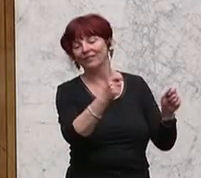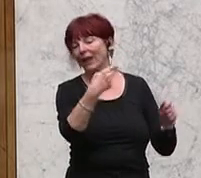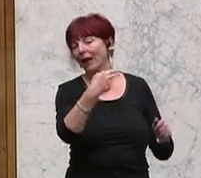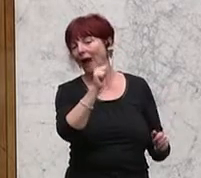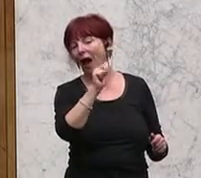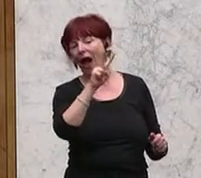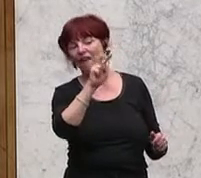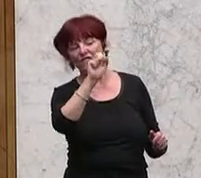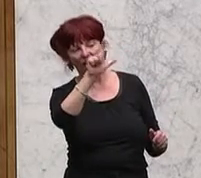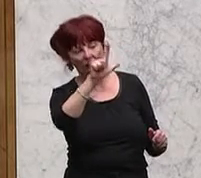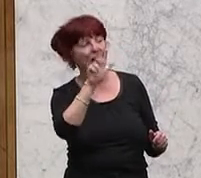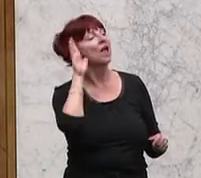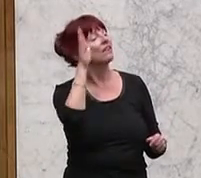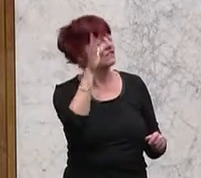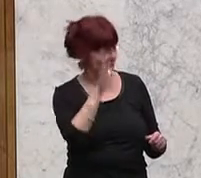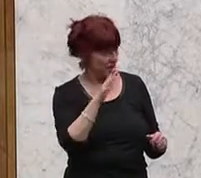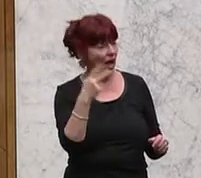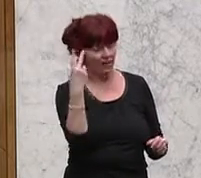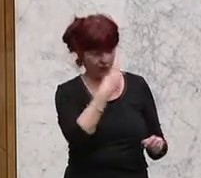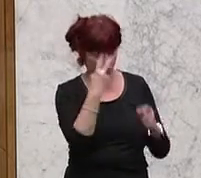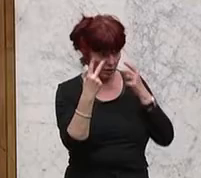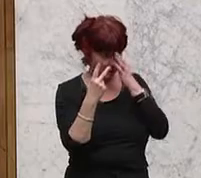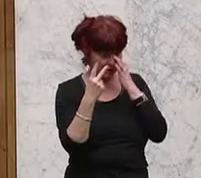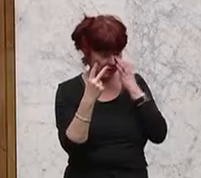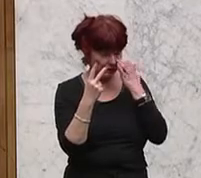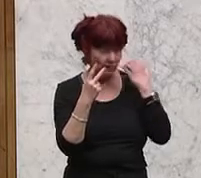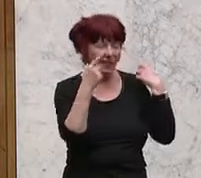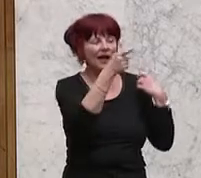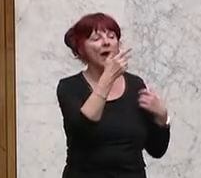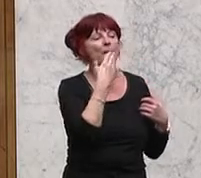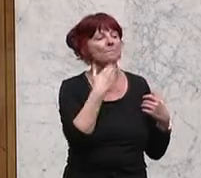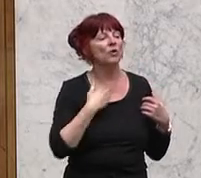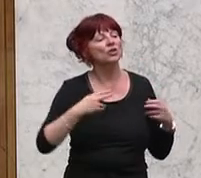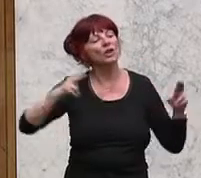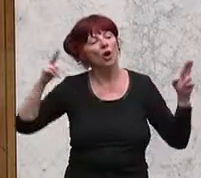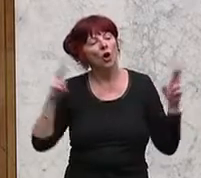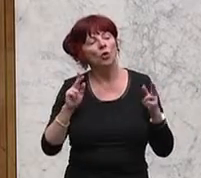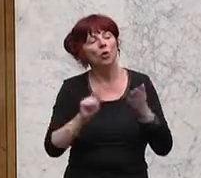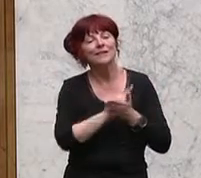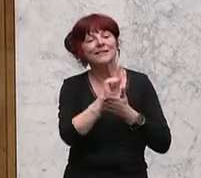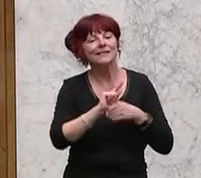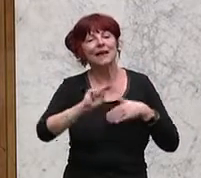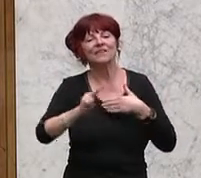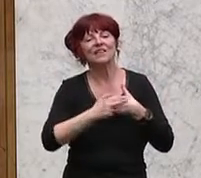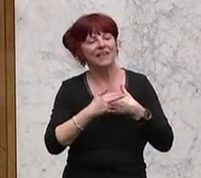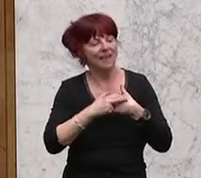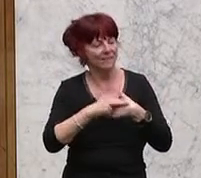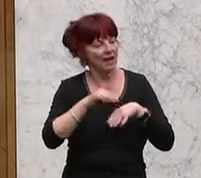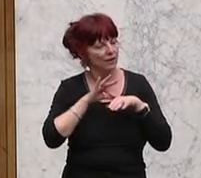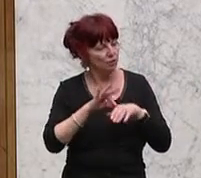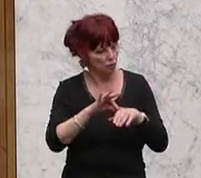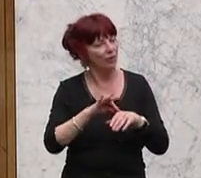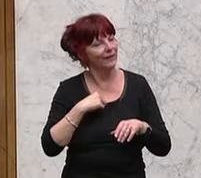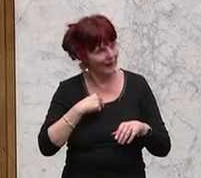mit Hilfe der digitalen Vignette so eine Kurzzeitvignette einführen. Ist gescheit. Wir wollen